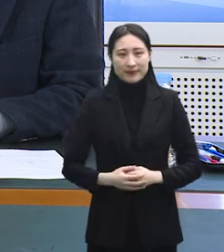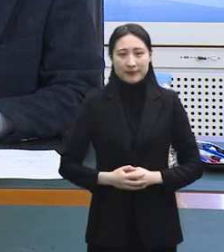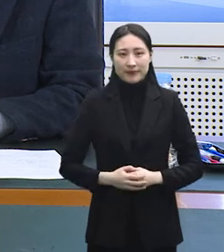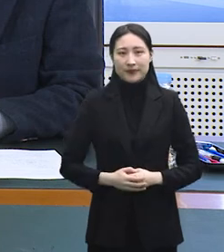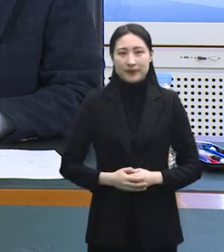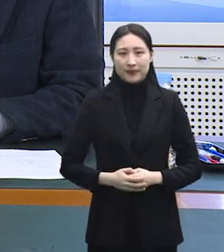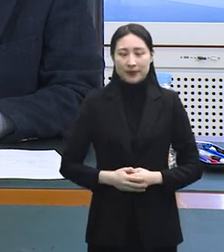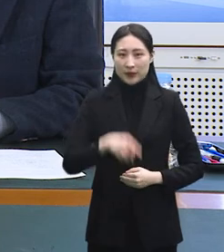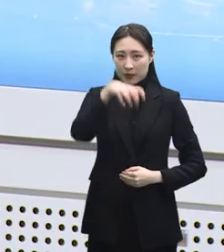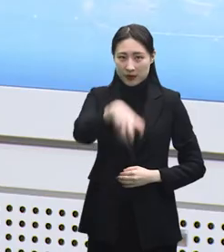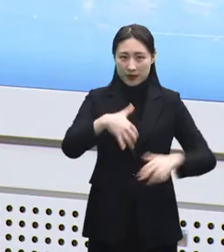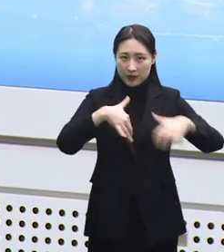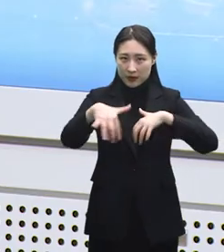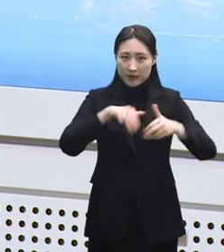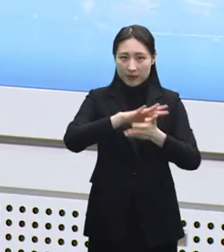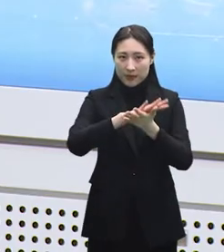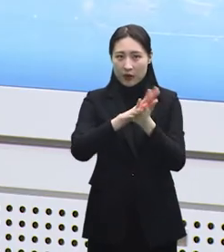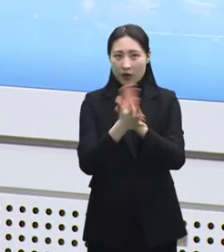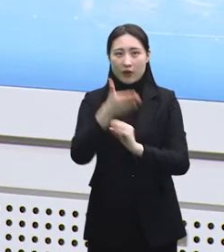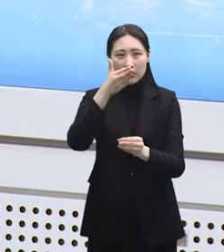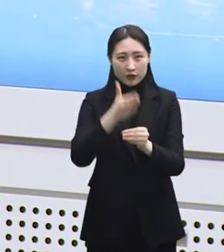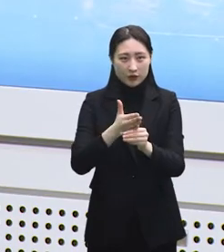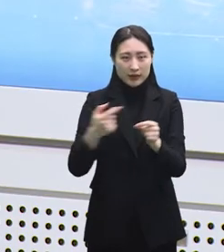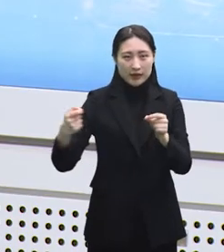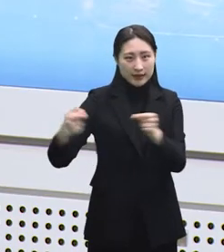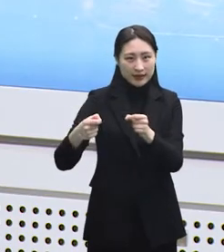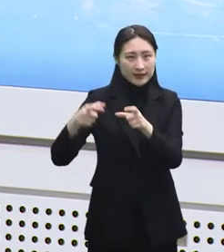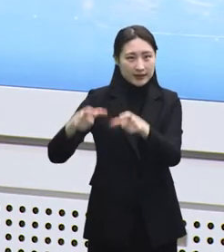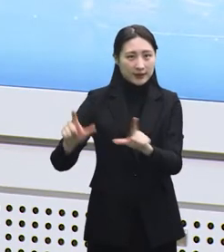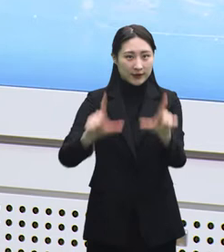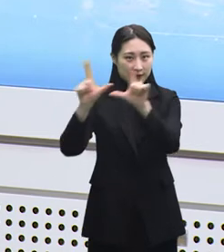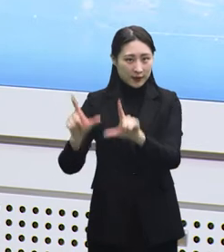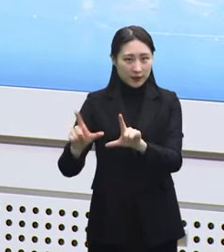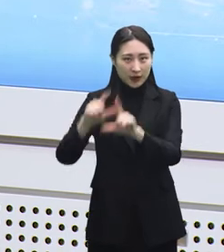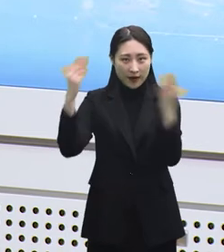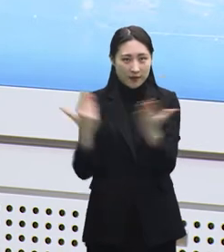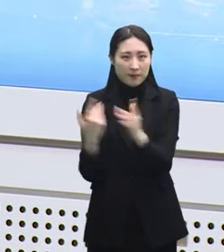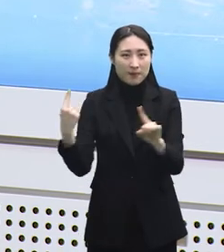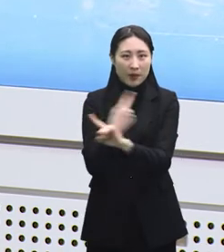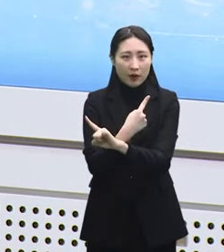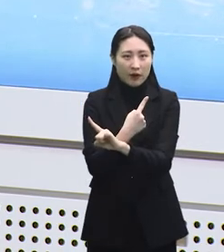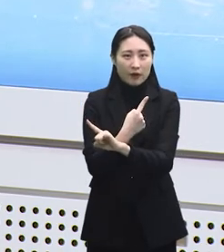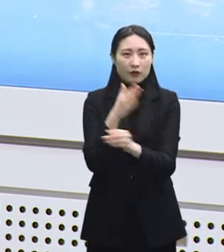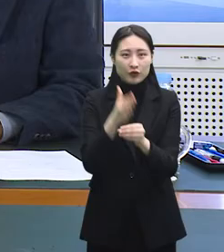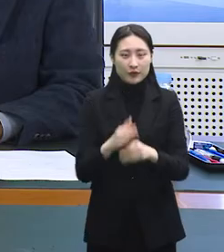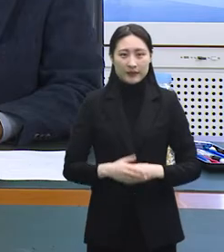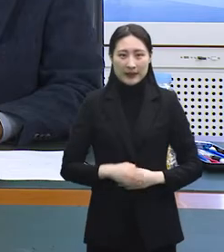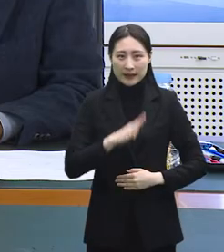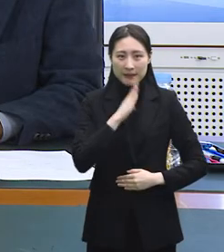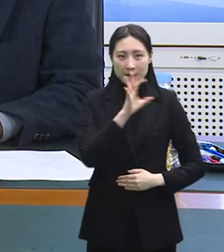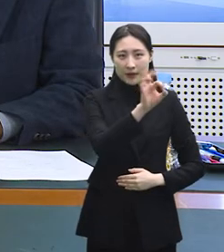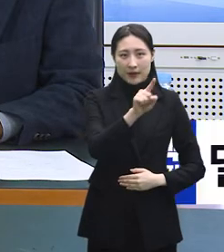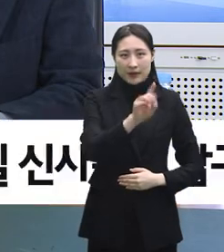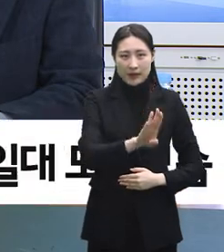가로수길도 변화하고 있는데 인근 주거지역 역시 대대적인 변화를 앞두고 있습니다. 바로